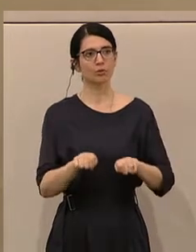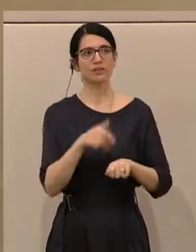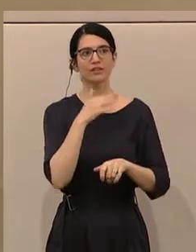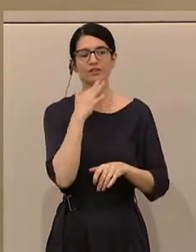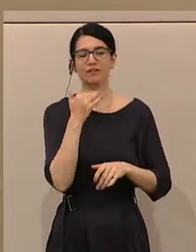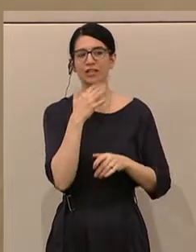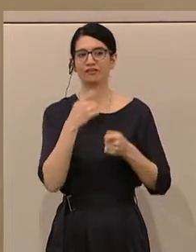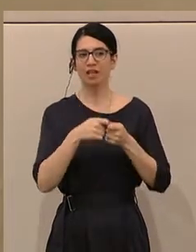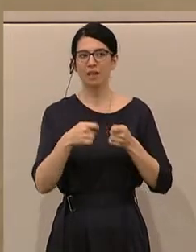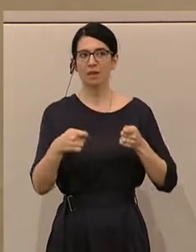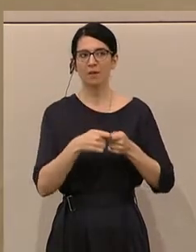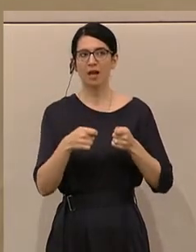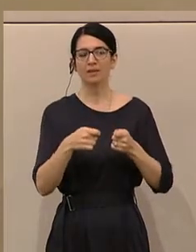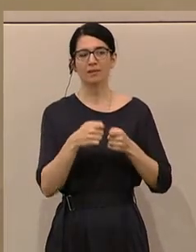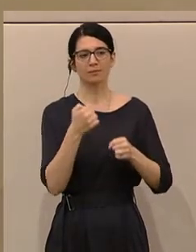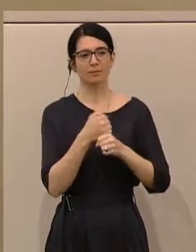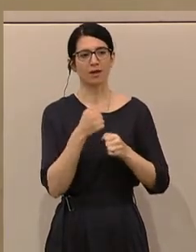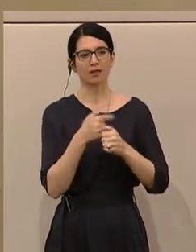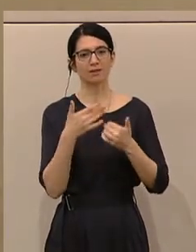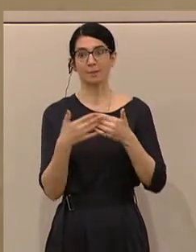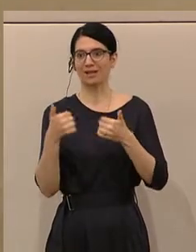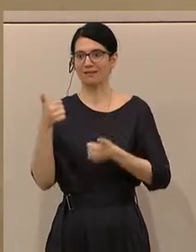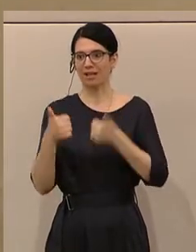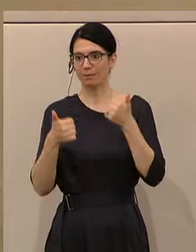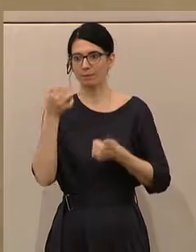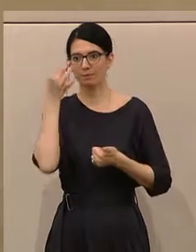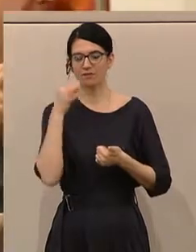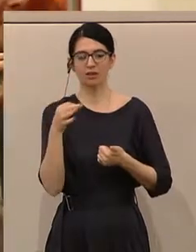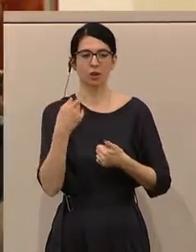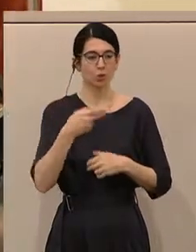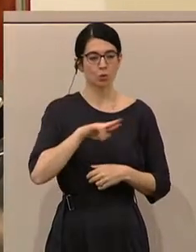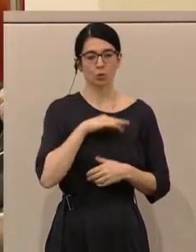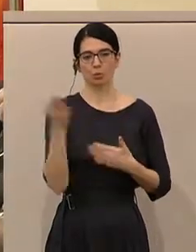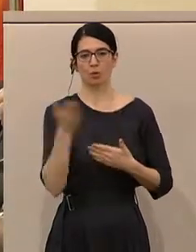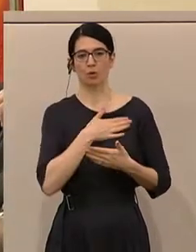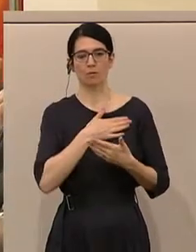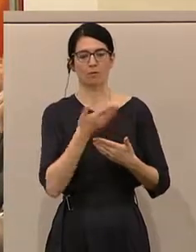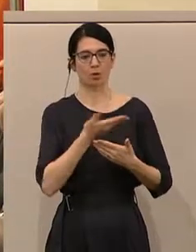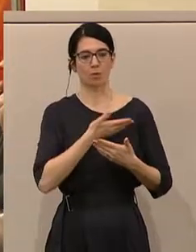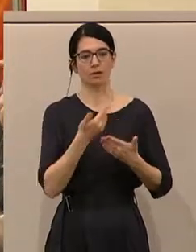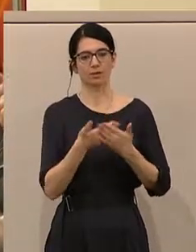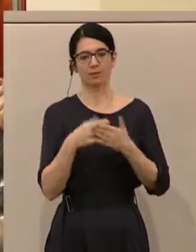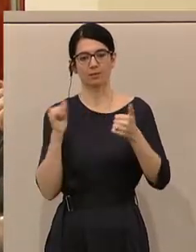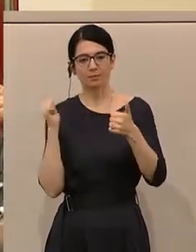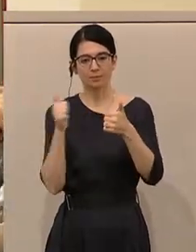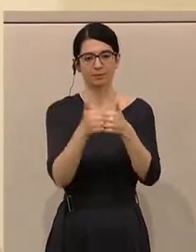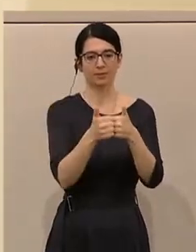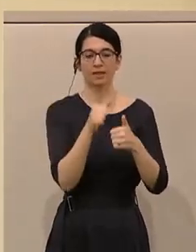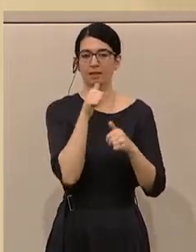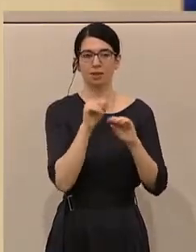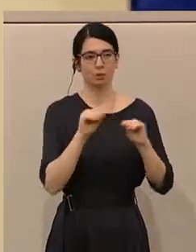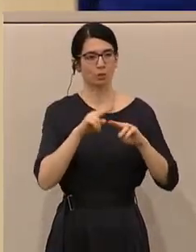viele Maßnahmen zu setzen, um diese Wettbewerbsfähigkeit wieder zurückzubekommen. Nicht nur national, auch